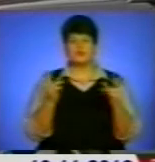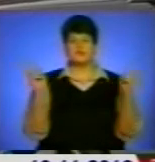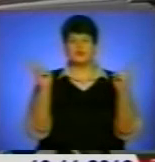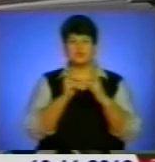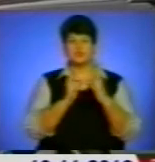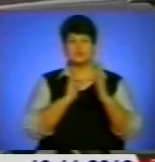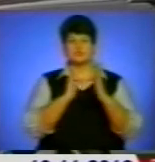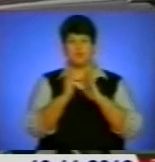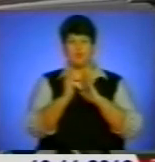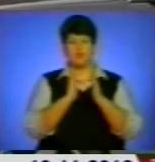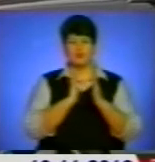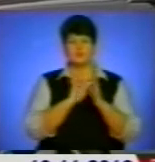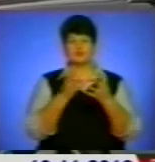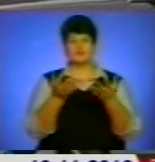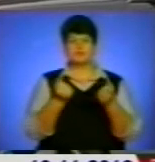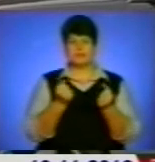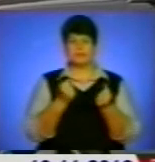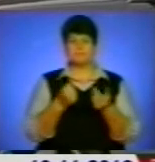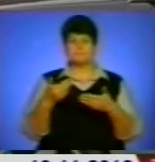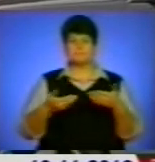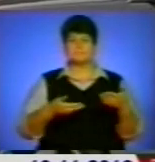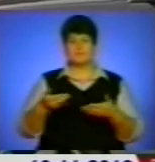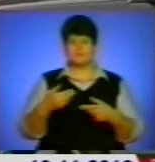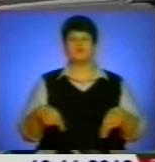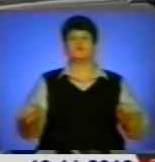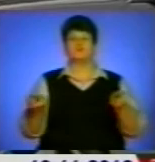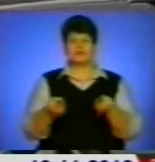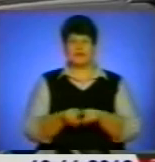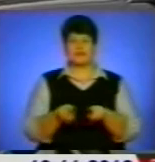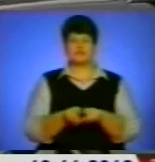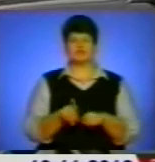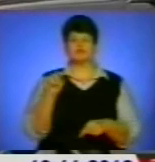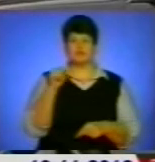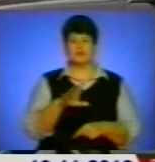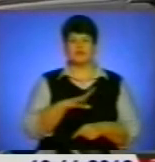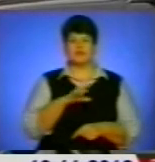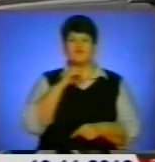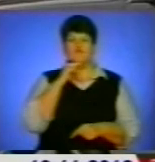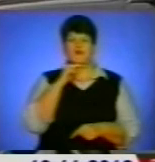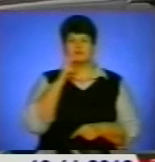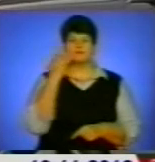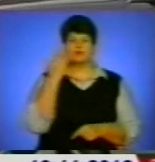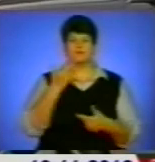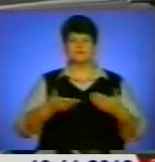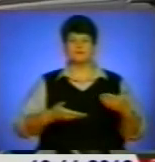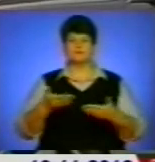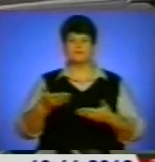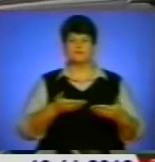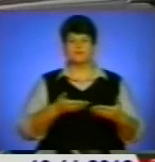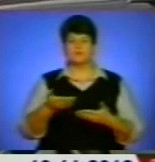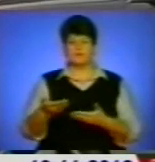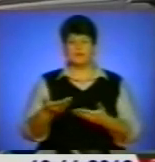Ну і якщо взяти від пішоходів, теж, щоб вони були уважними, коли переходять пішохідні переходи.